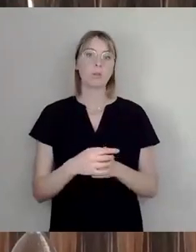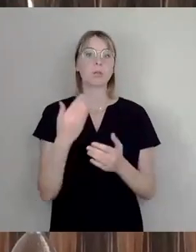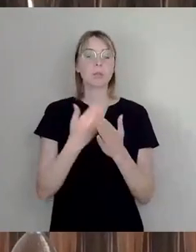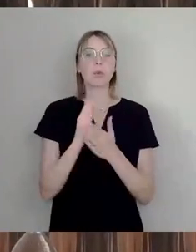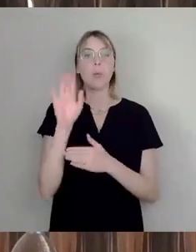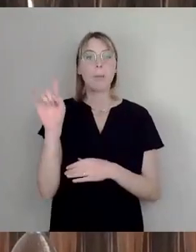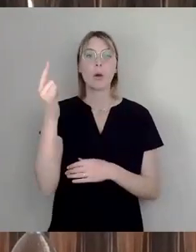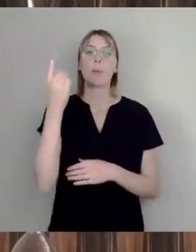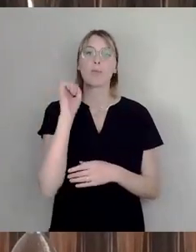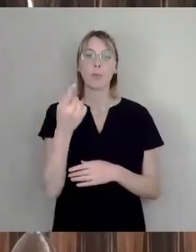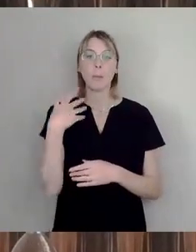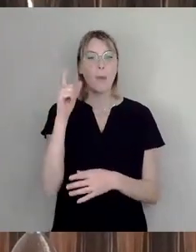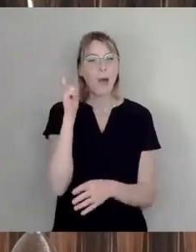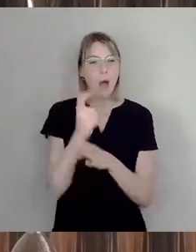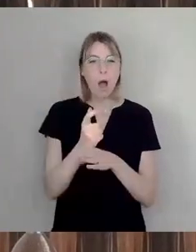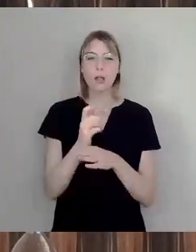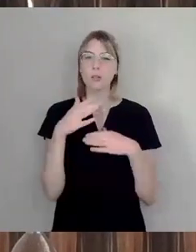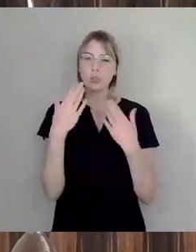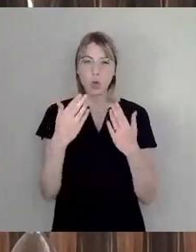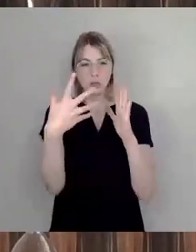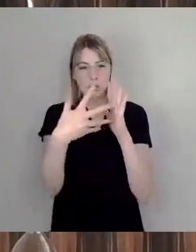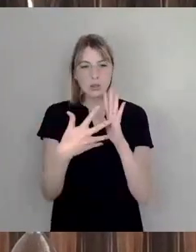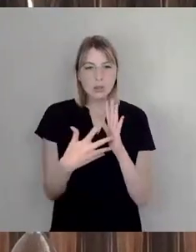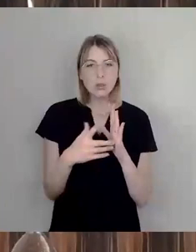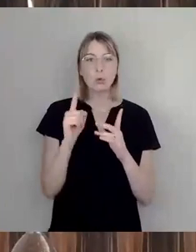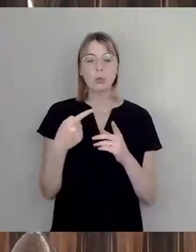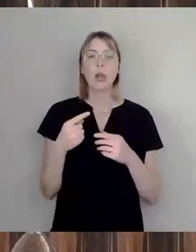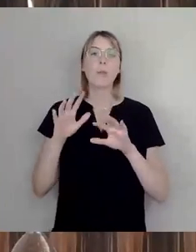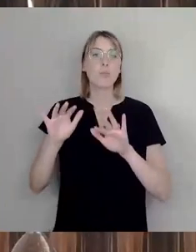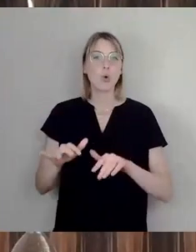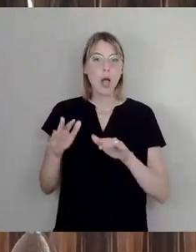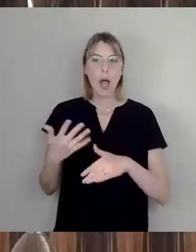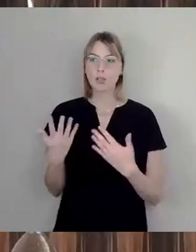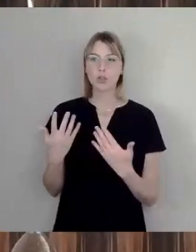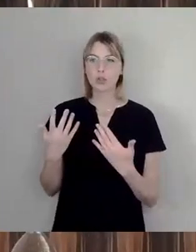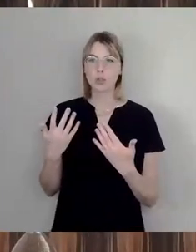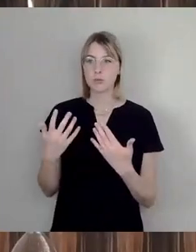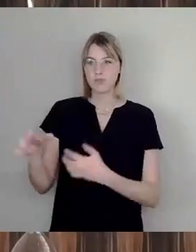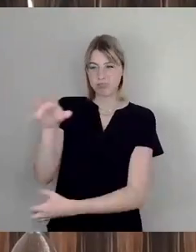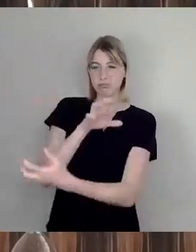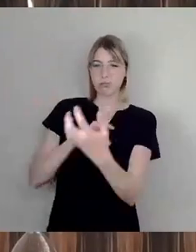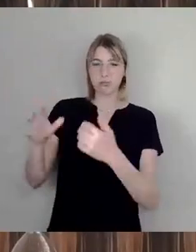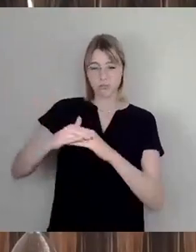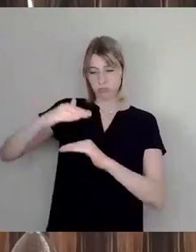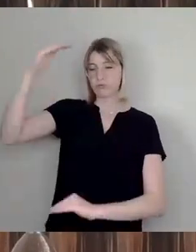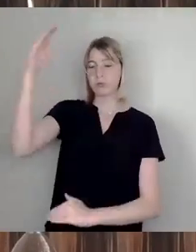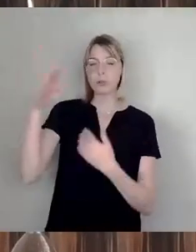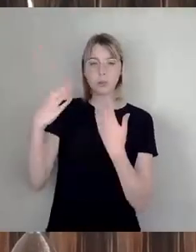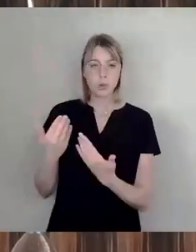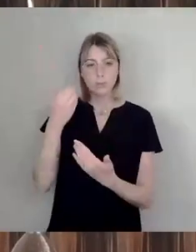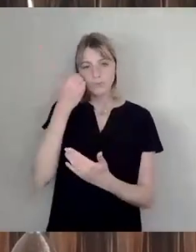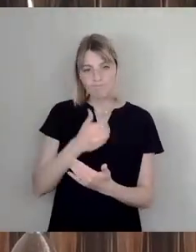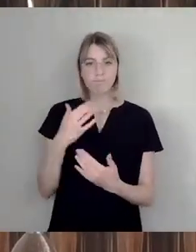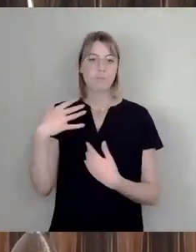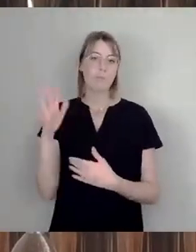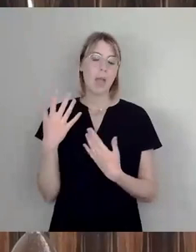Möglichkeit schaffen, diese bürokratischen, ich sage, Entartungen irgendwo zurückzuschneiden und zurückzusetzen und sich dort durchzusetzen und es nicht einfach zu